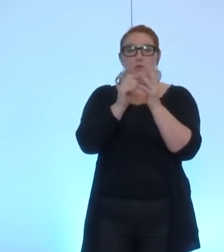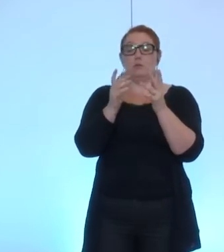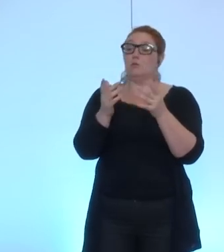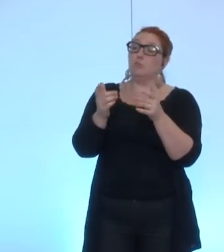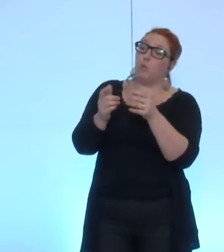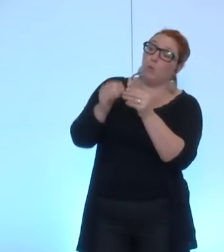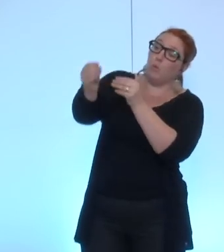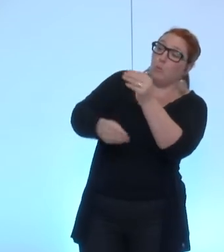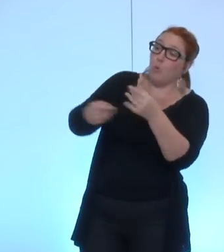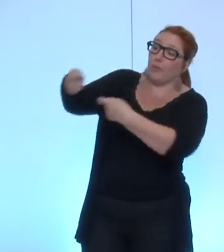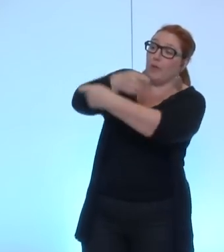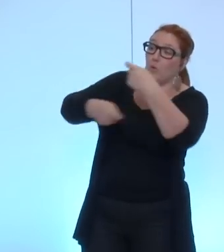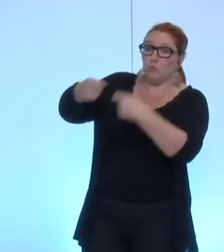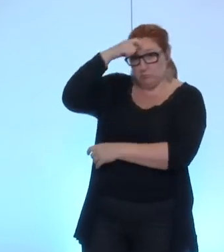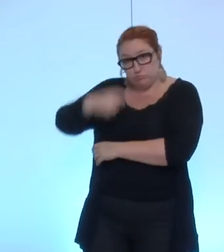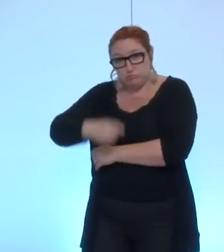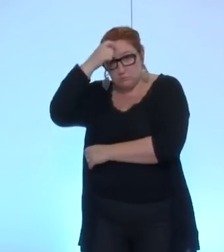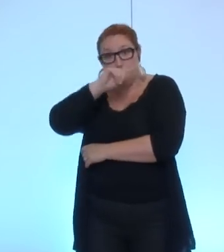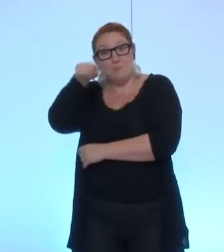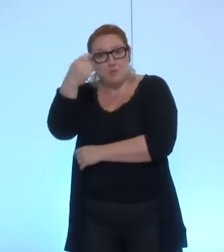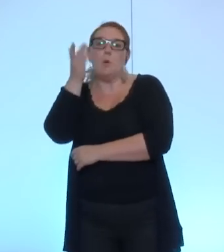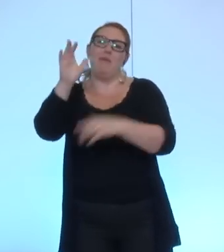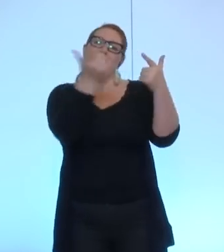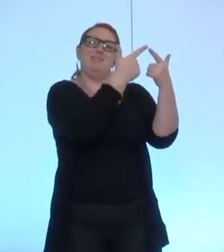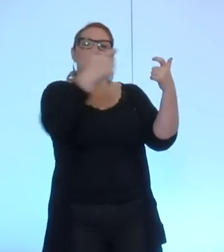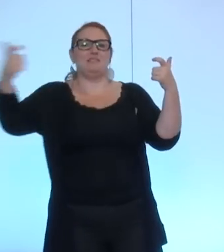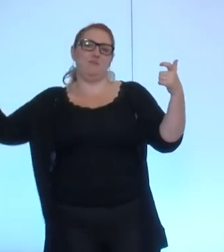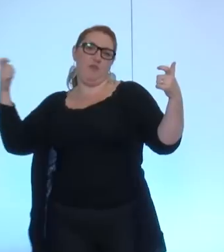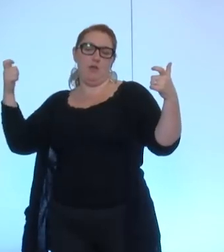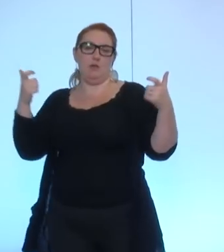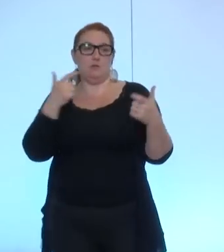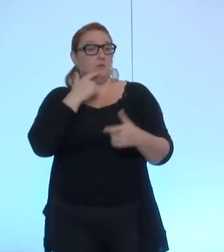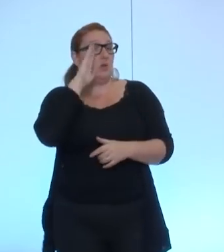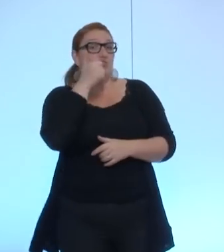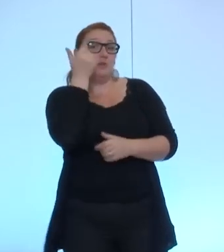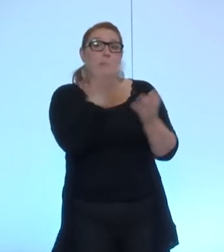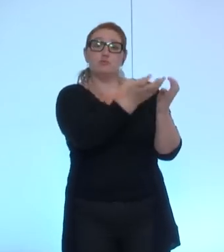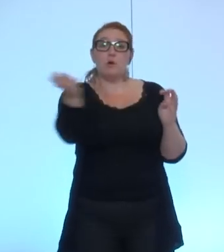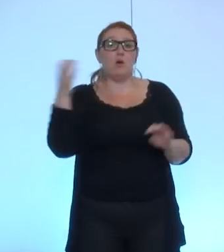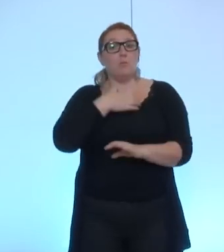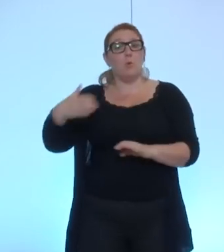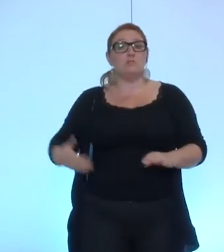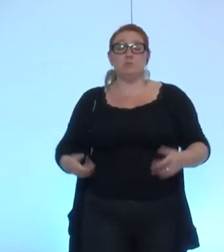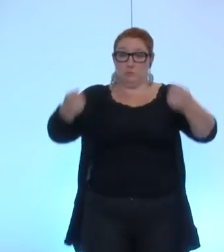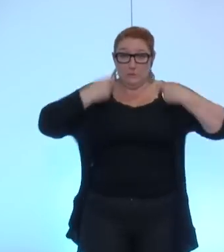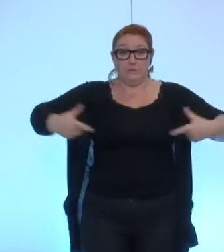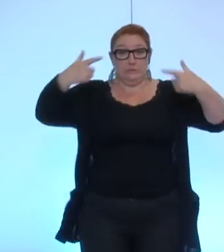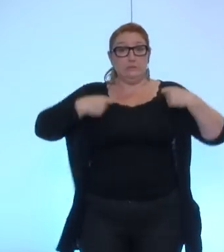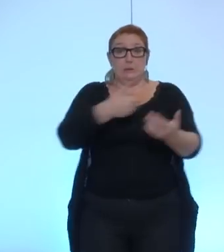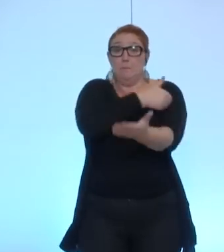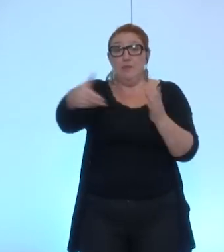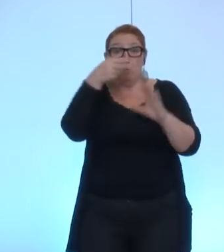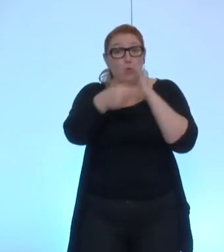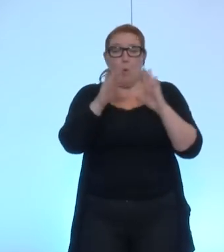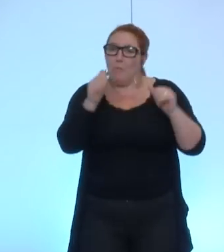économique un monde économique diversifié et je n pas besoin pour ça que le conseil municipal distribue des millions d'euros donc c'est ça notre